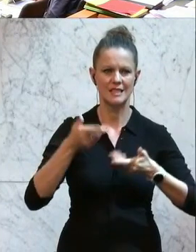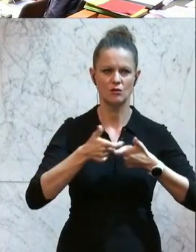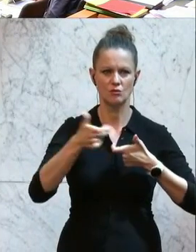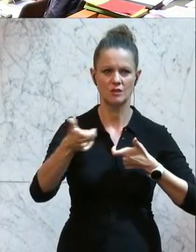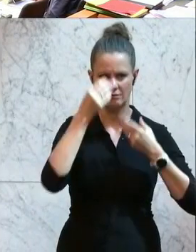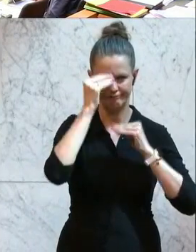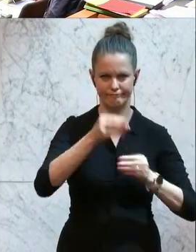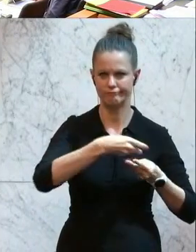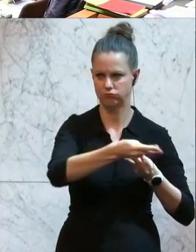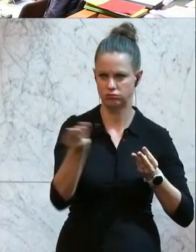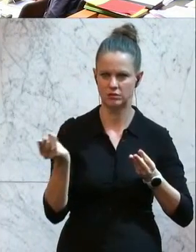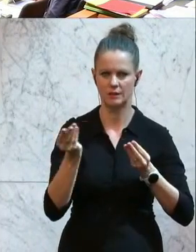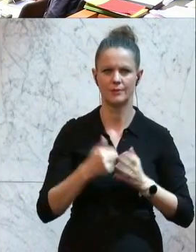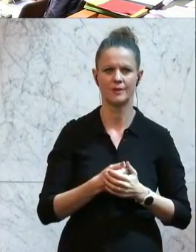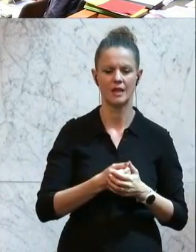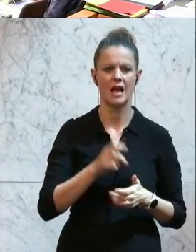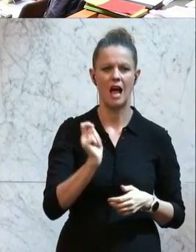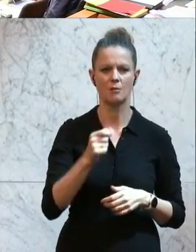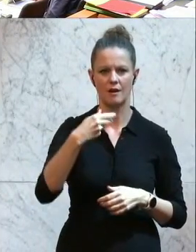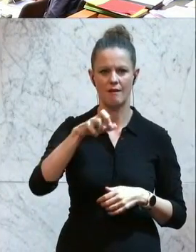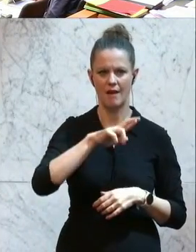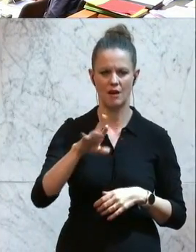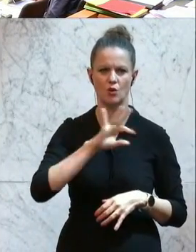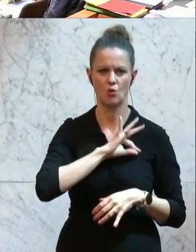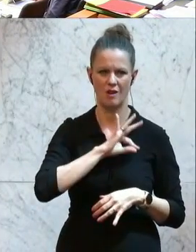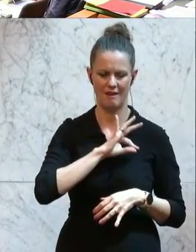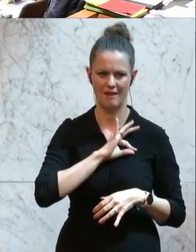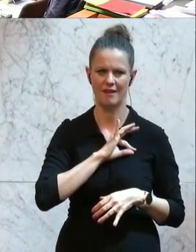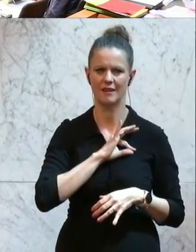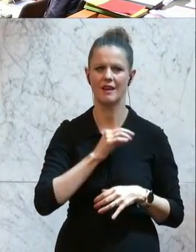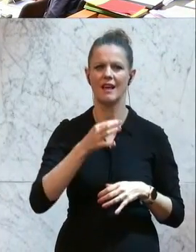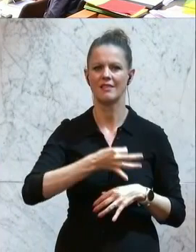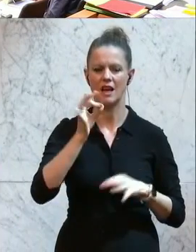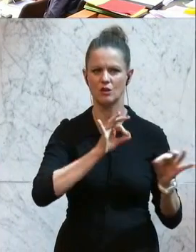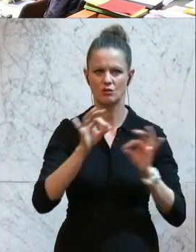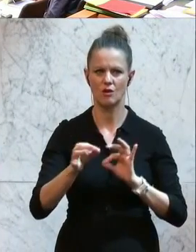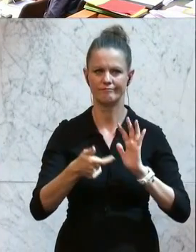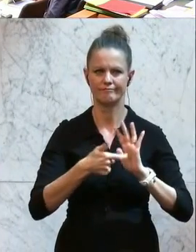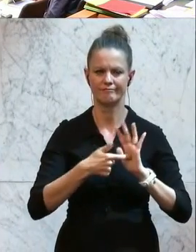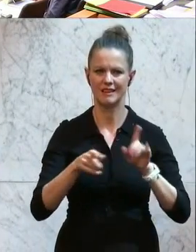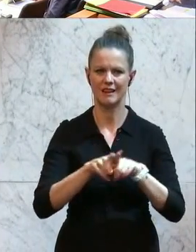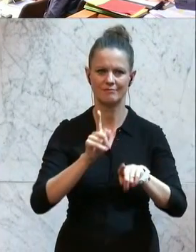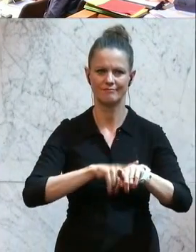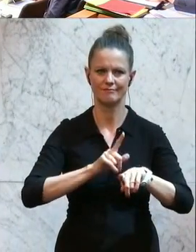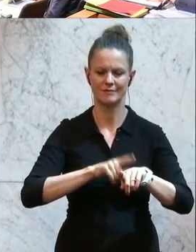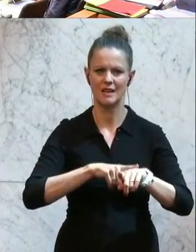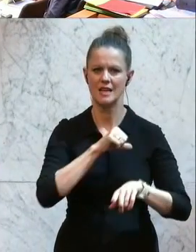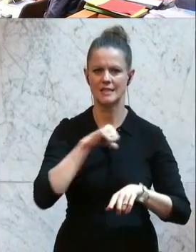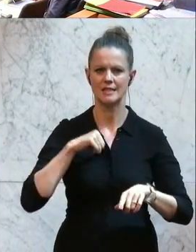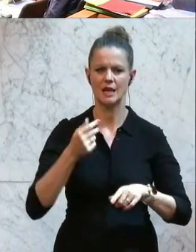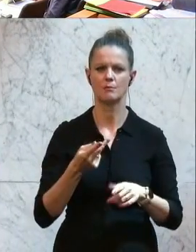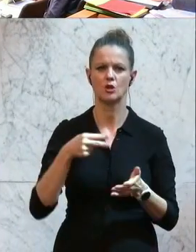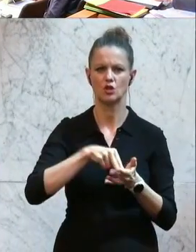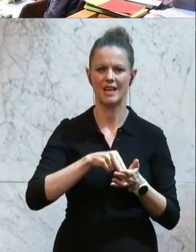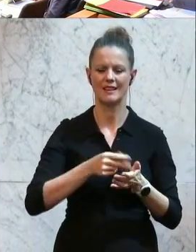beendet. Als nächstes geht es dann mit dem Tagesordnungspunkt 1 um ein Gesetz, das